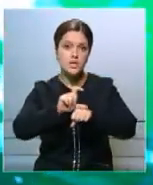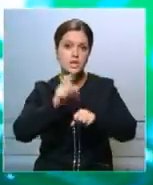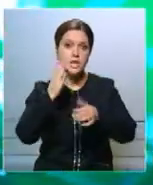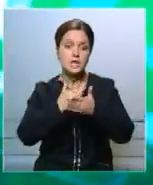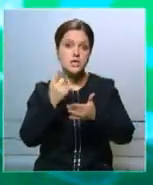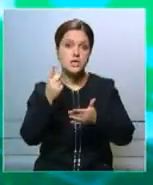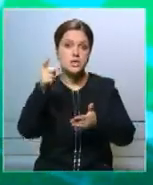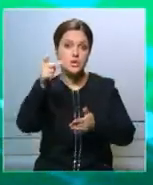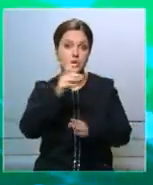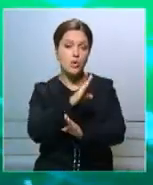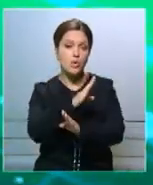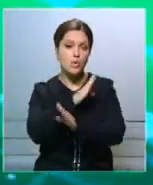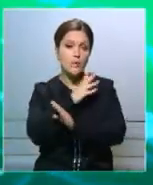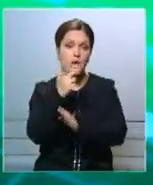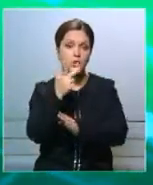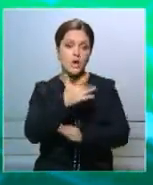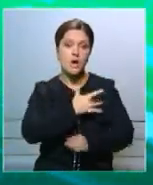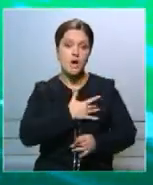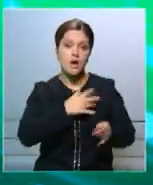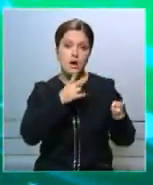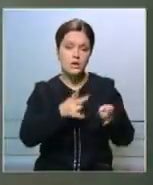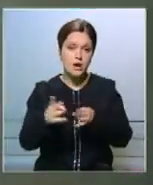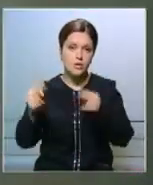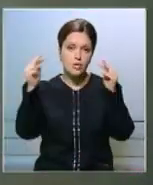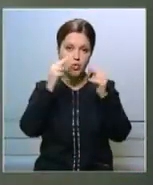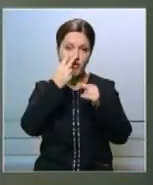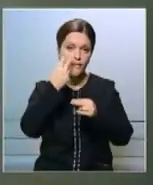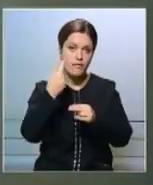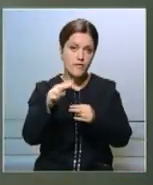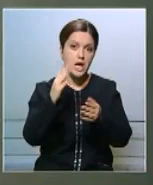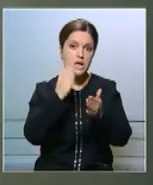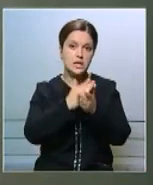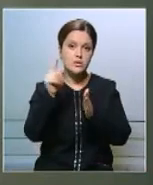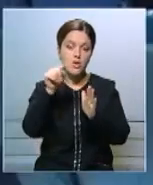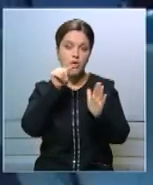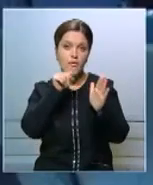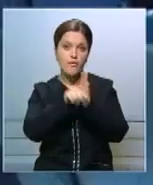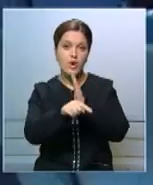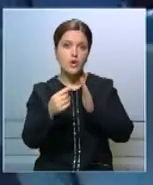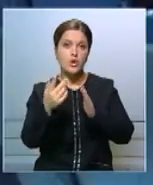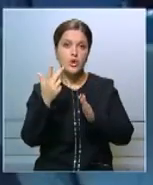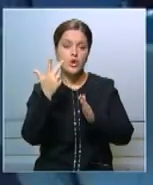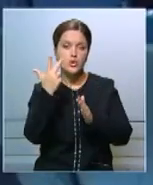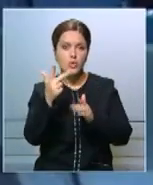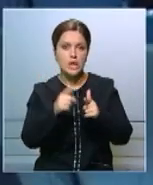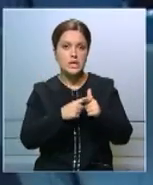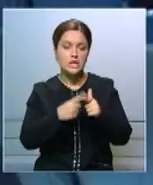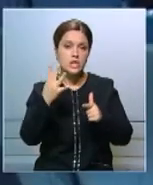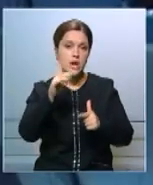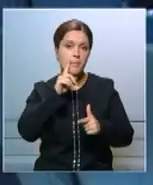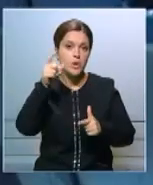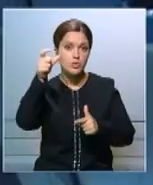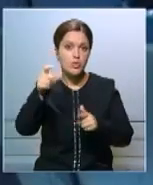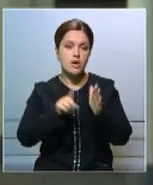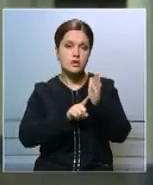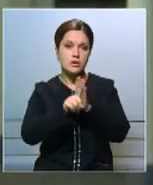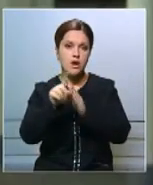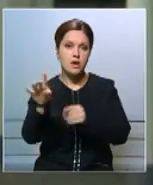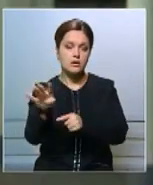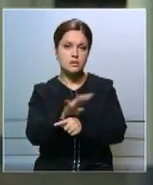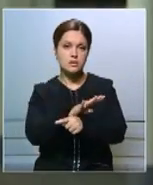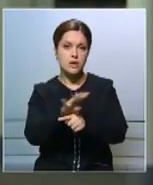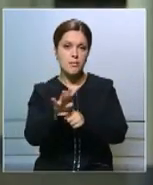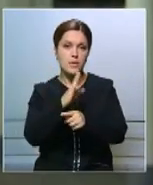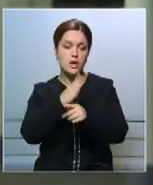человек, трое ранены. Как рассказывают очевидцы, в мечеть ворвались трое или четверо молодых людей. Они начали расстреливать тех, кто